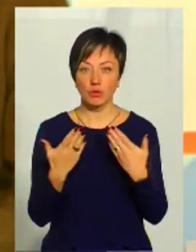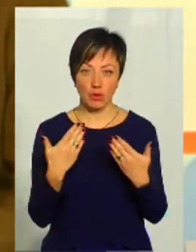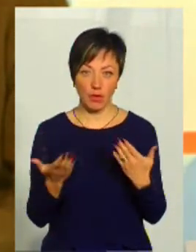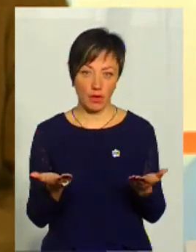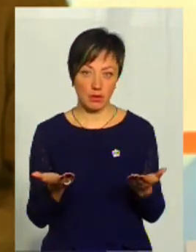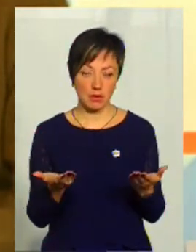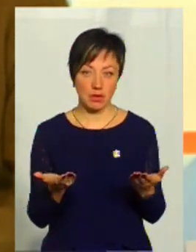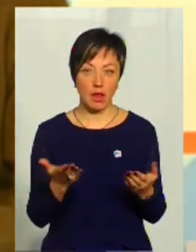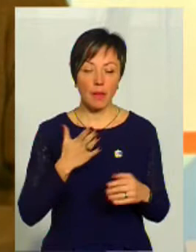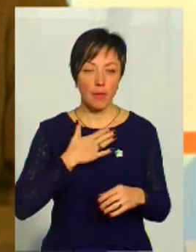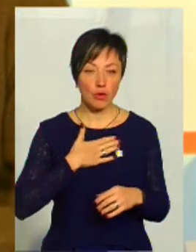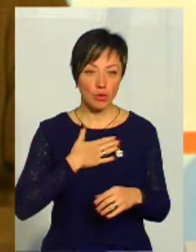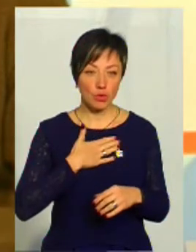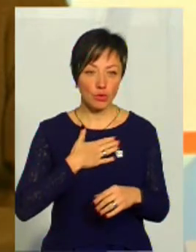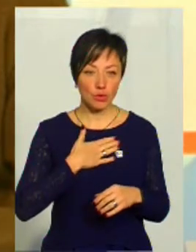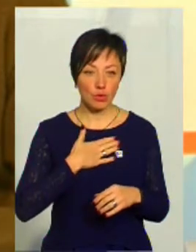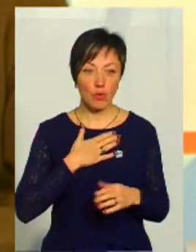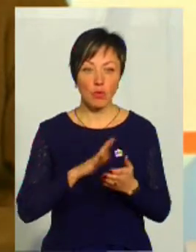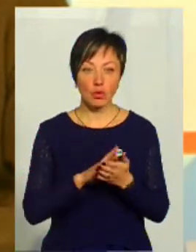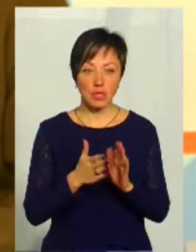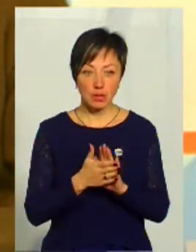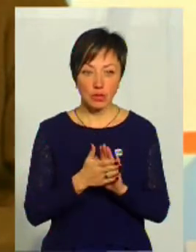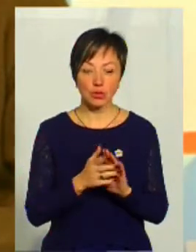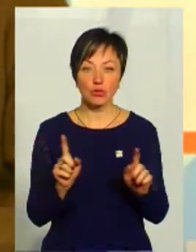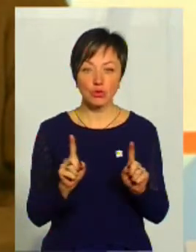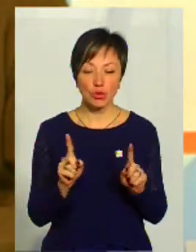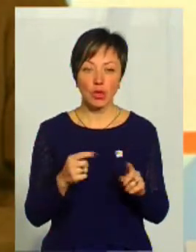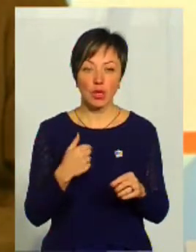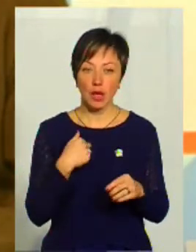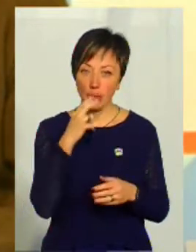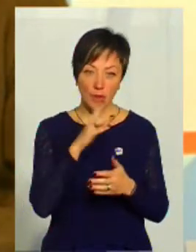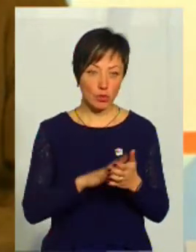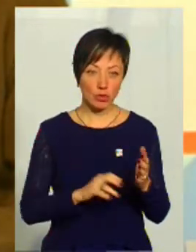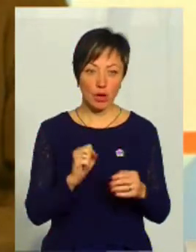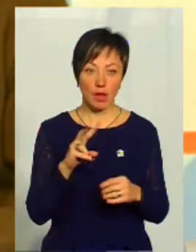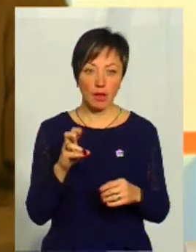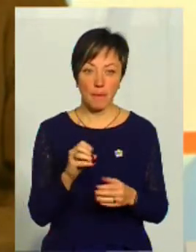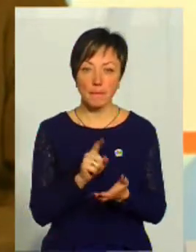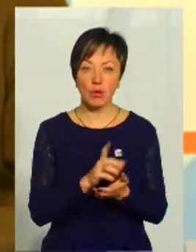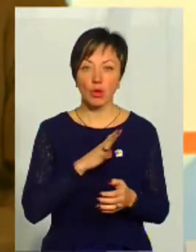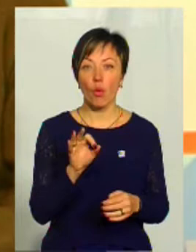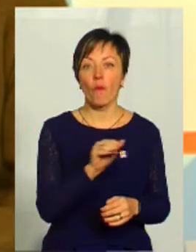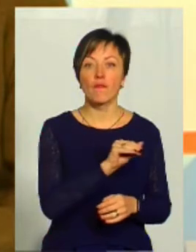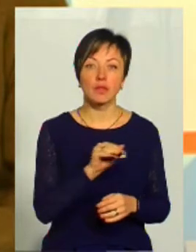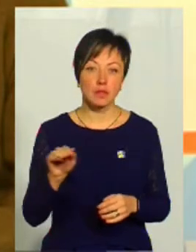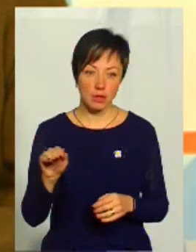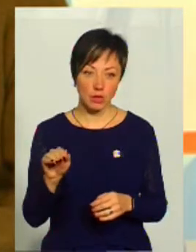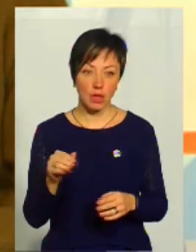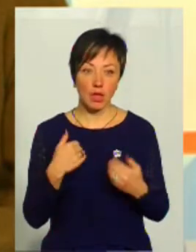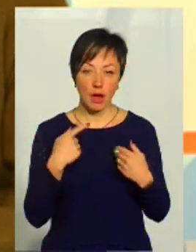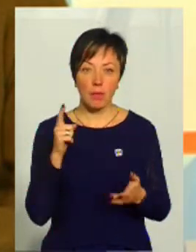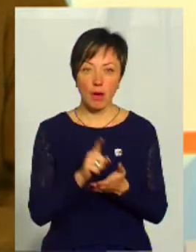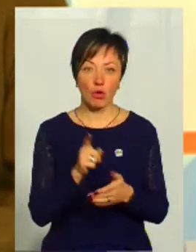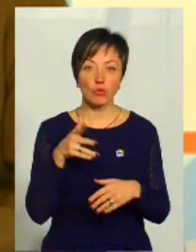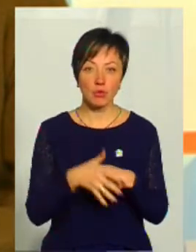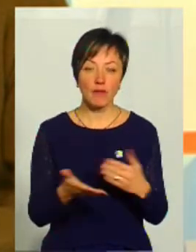поспілкуватися. Ну, на мою таку позицію, що я перепрошую, але має бути офіційно. Я